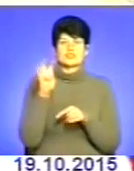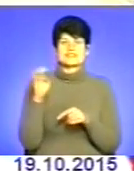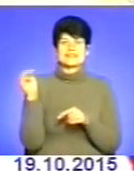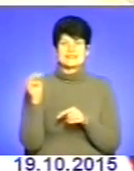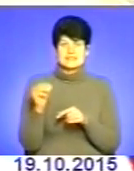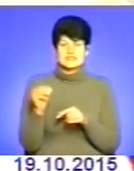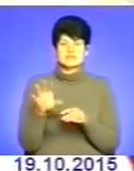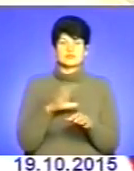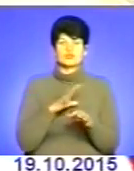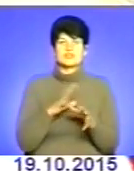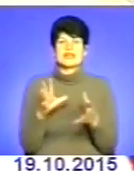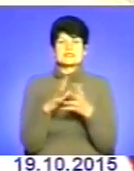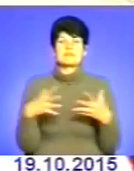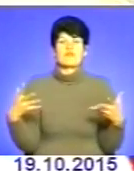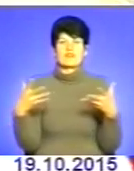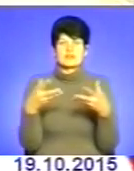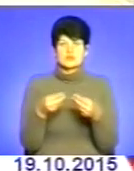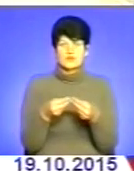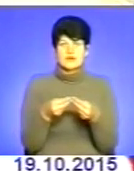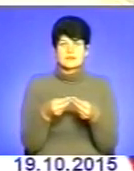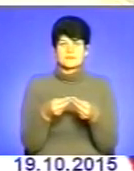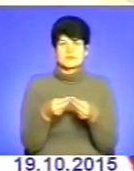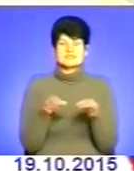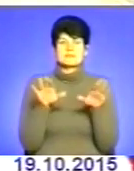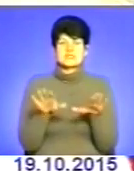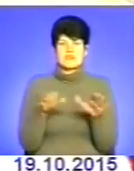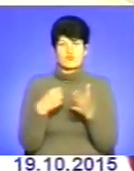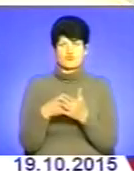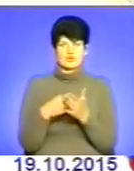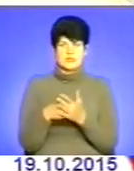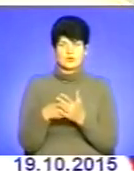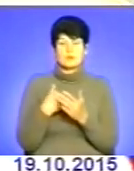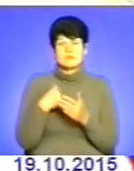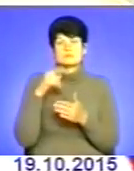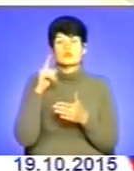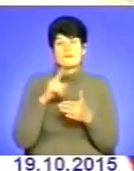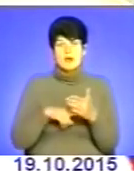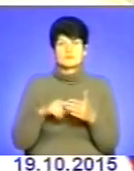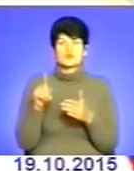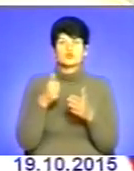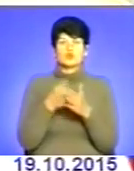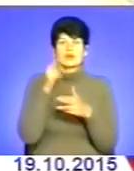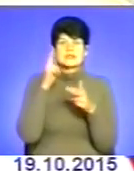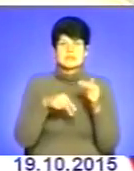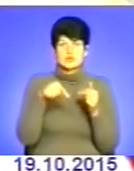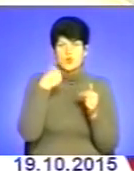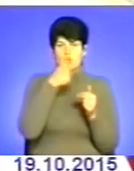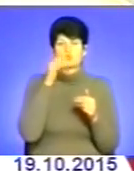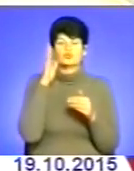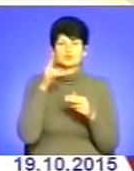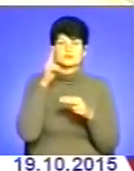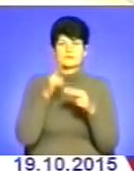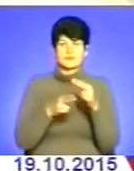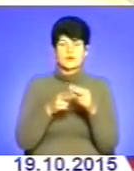співфінансування з місцевого бюджету Ми сподіваємося, що до кінця цього року будуть завершені